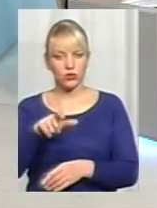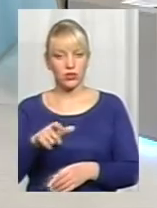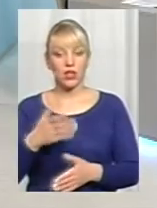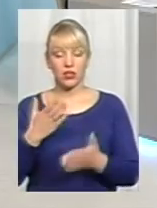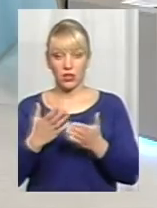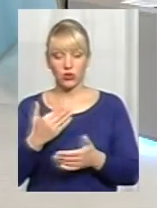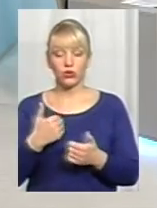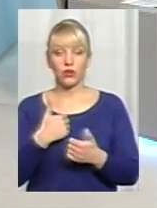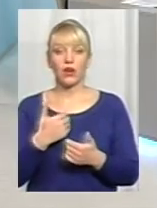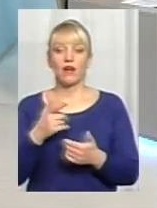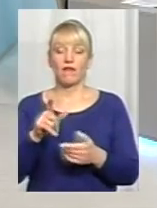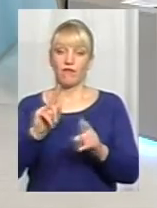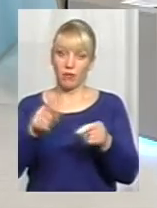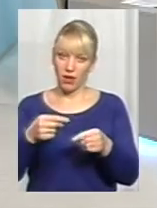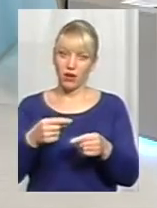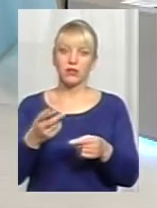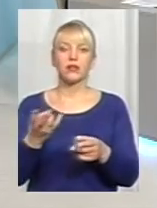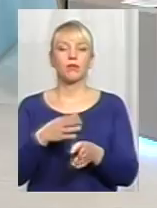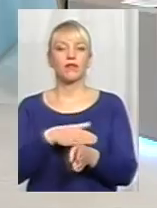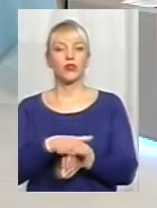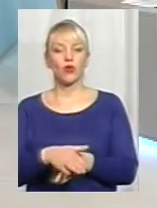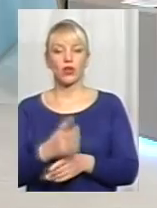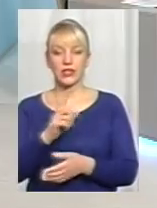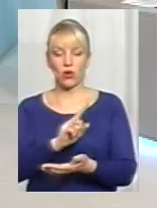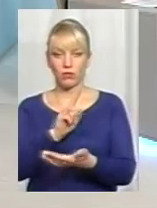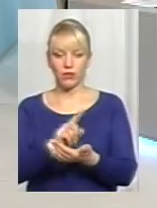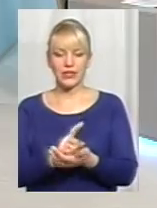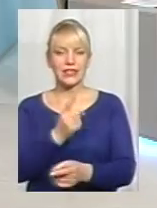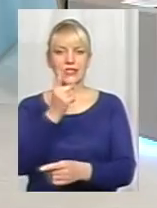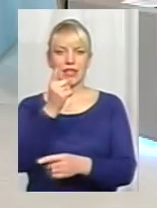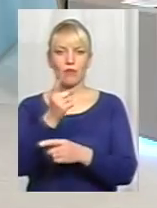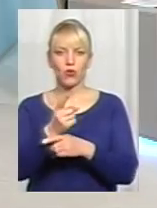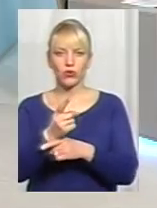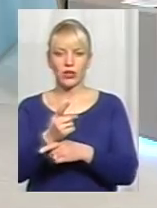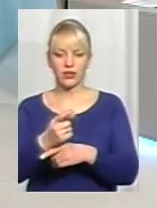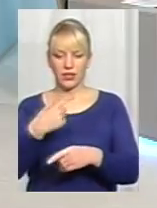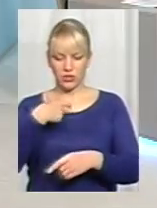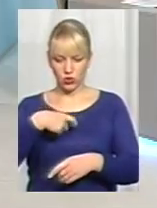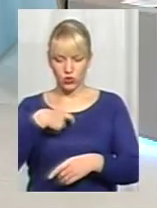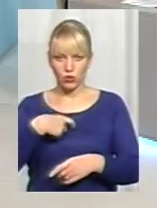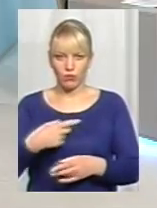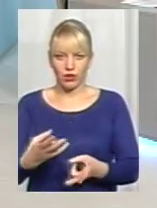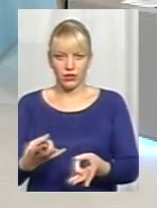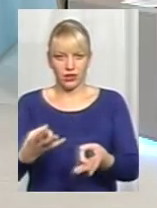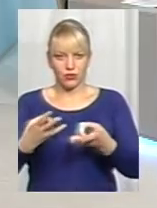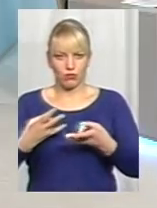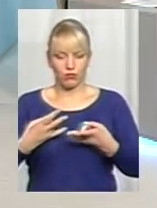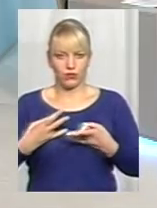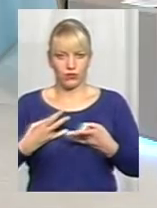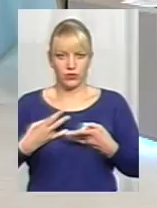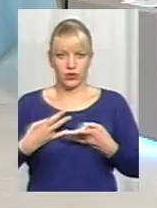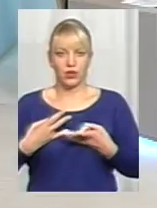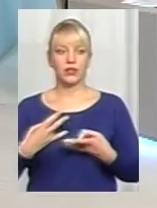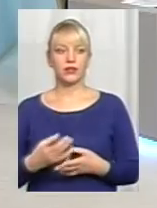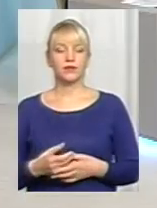маємо виконувати щось. Один з обов'язків – це забороняється категорично наносити собі за допомогою будь-яких сторонних предметів чи